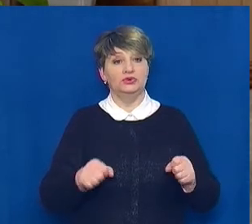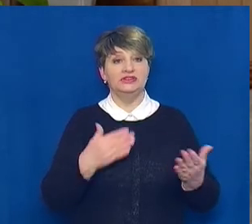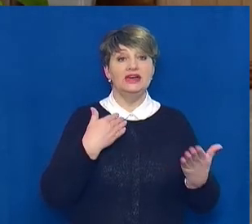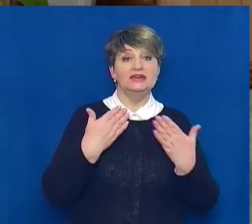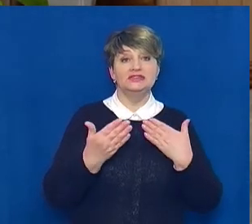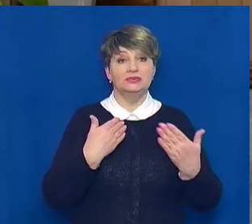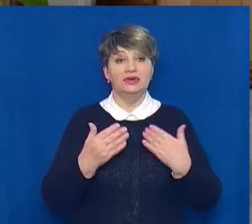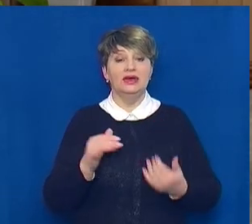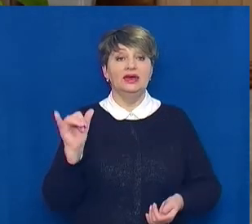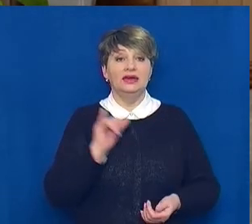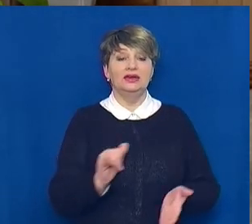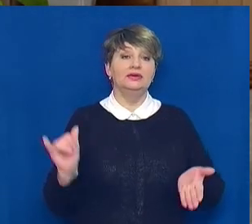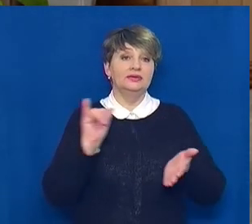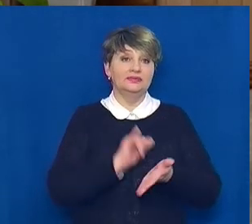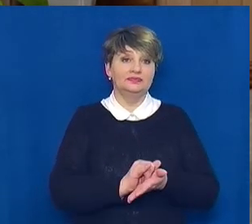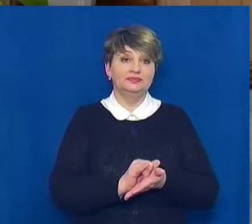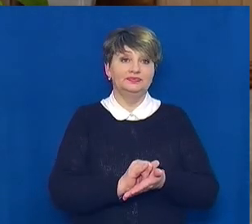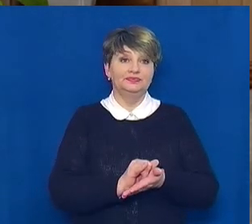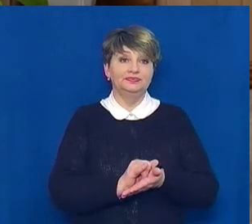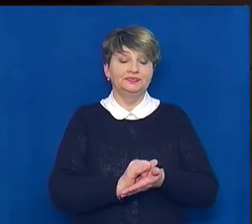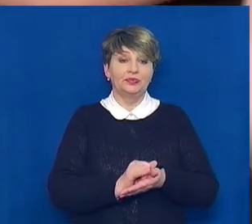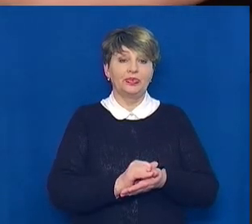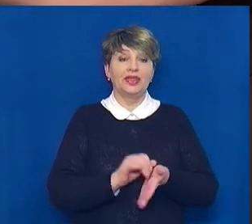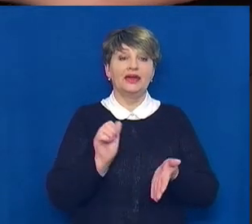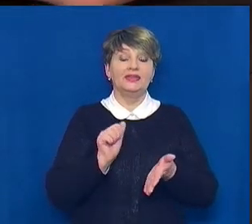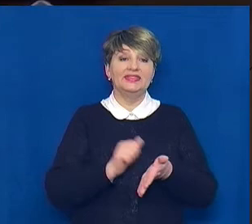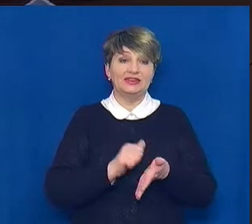поставила система синтез, система тестування.